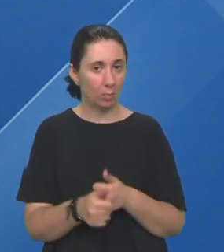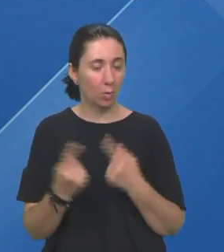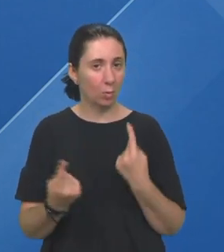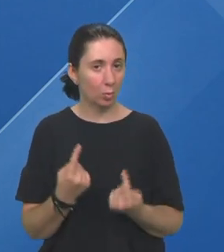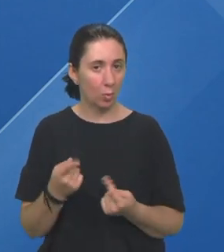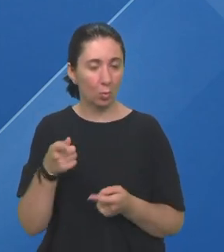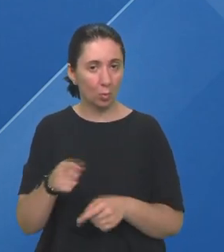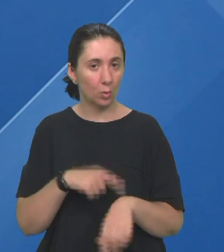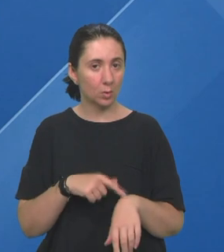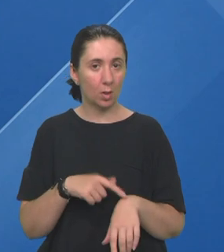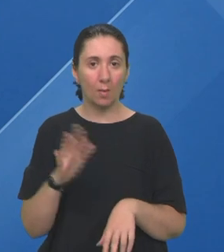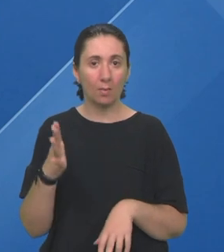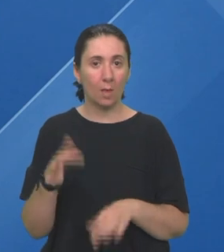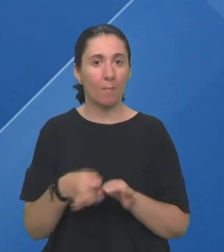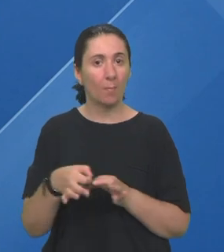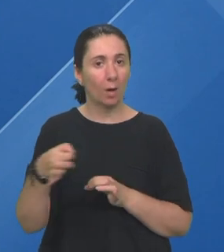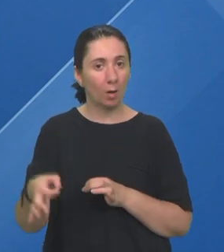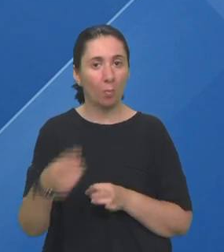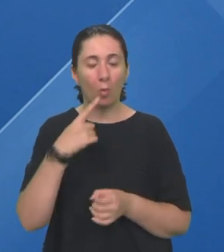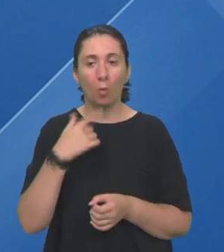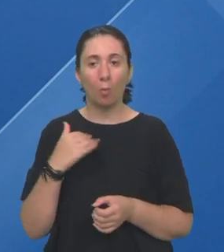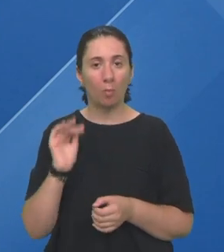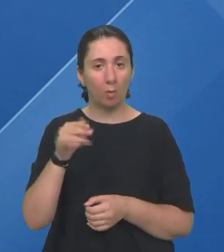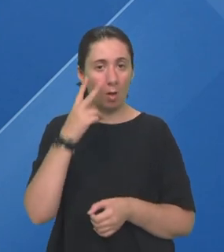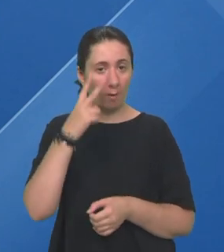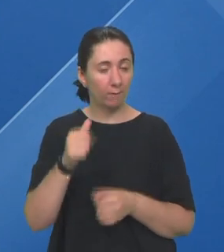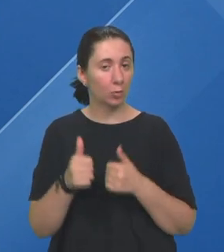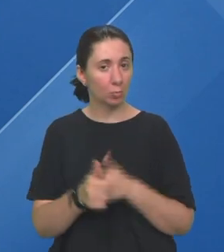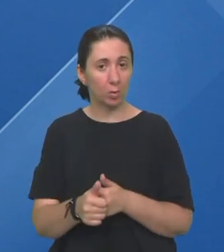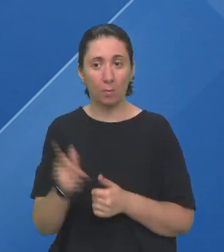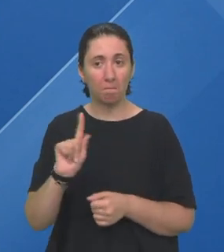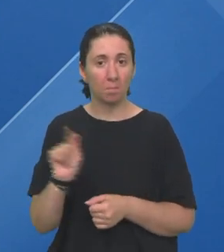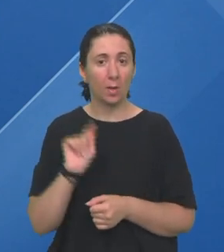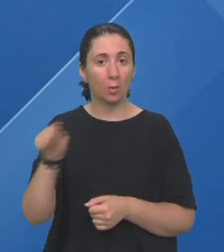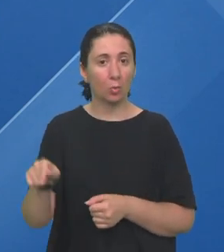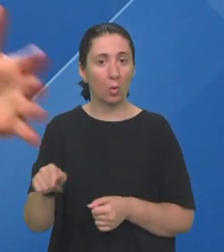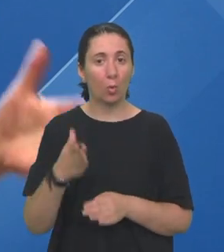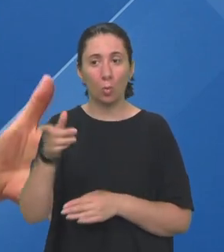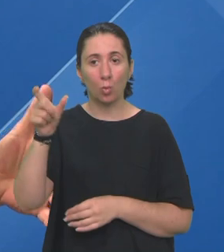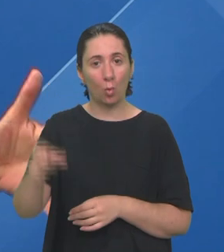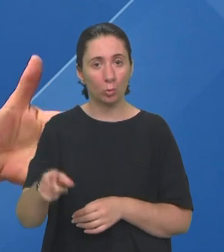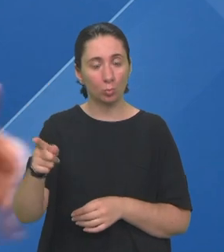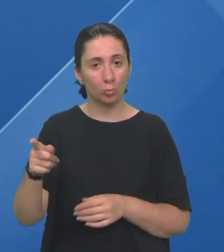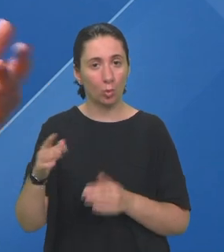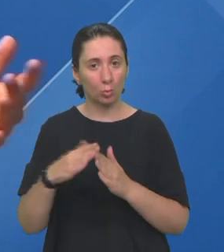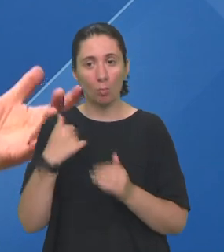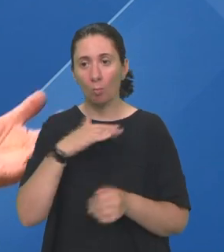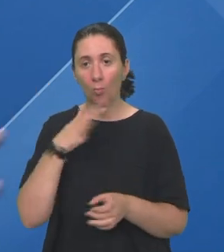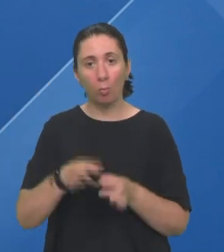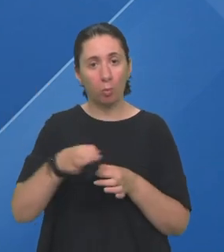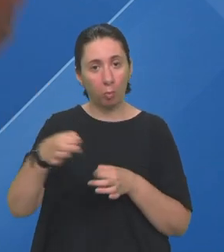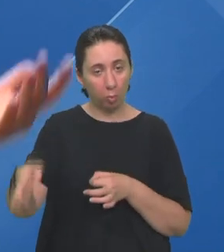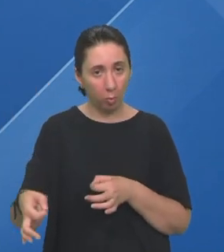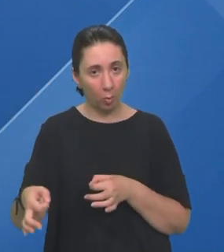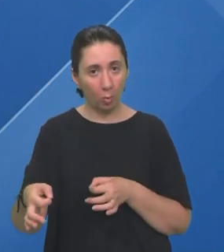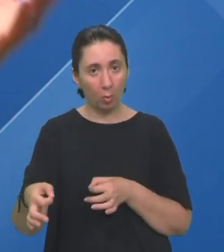dogodilo Da u toj satnici ne imamo kilometre koje prelazimo A vidjeći pratitelj ne dolazi kod osobe, kod kuće Mi puno kilometara